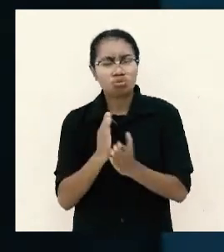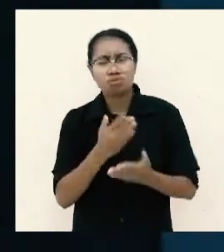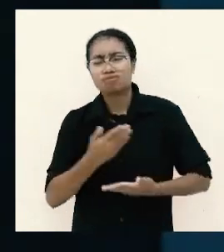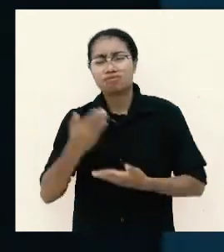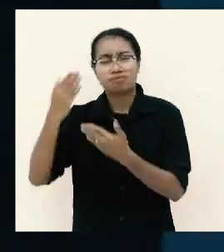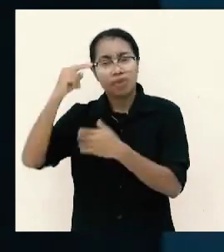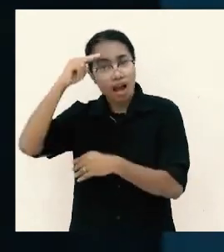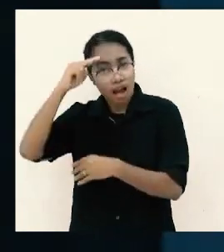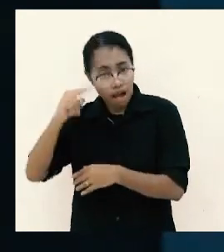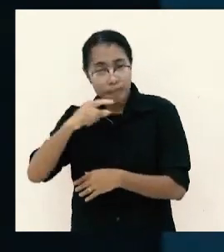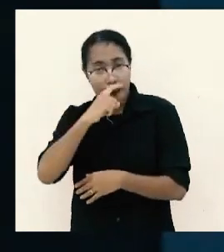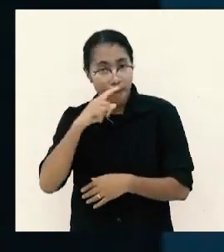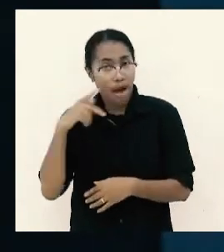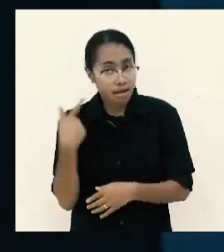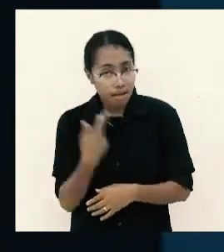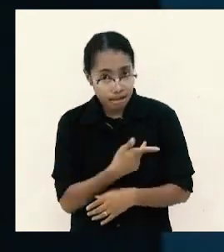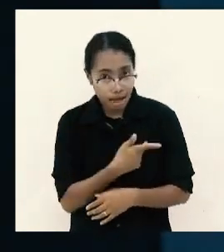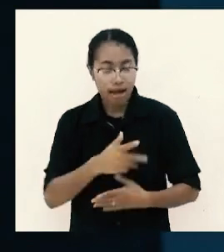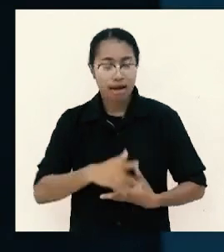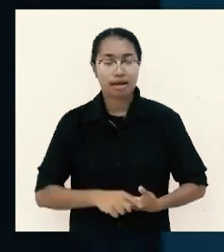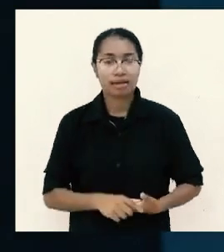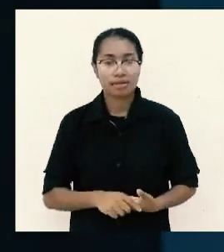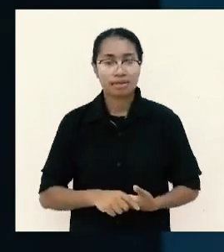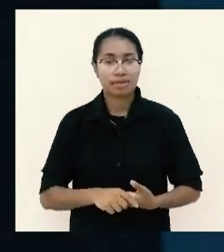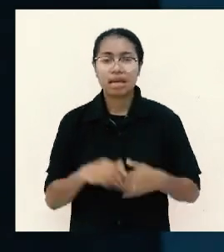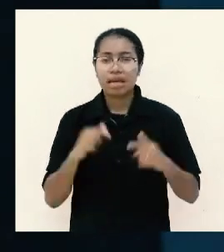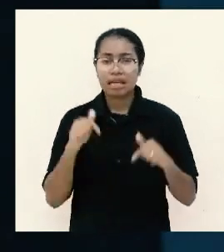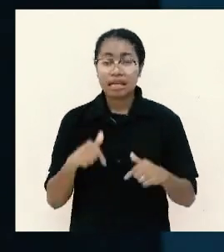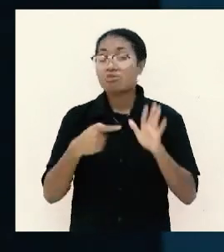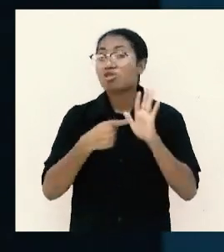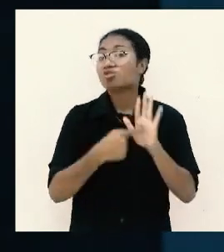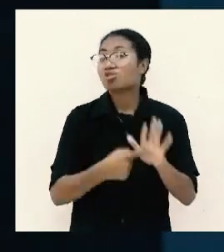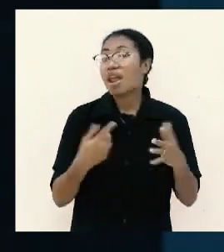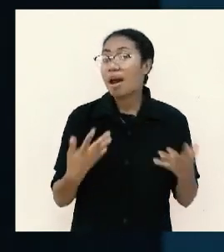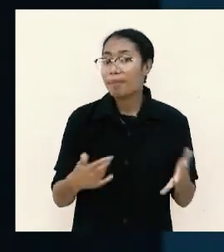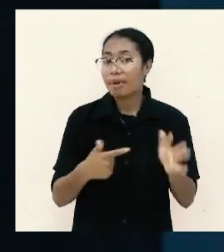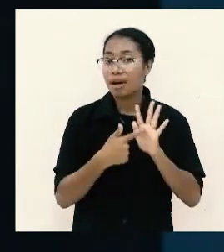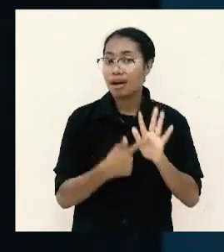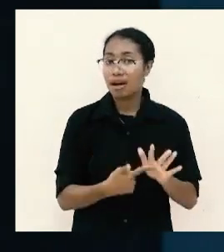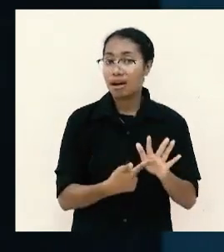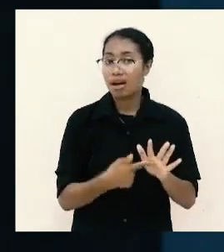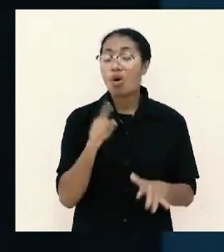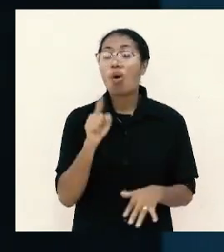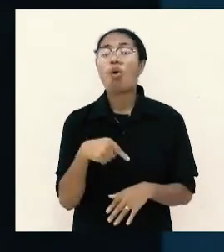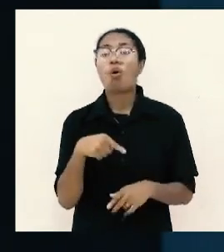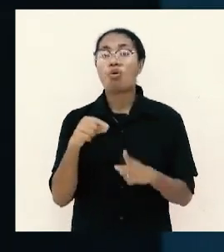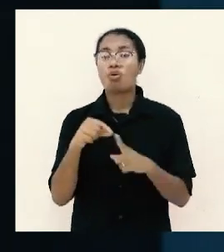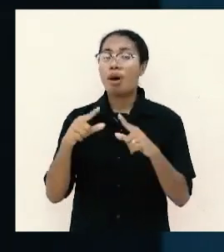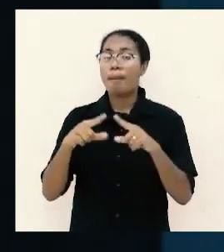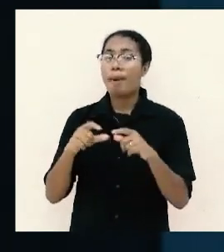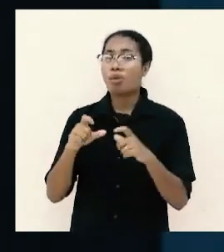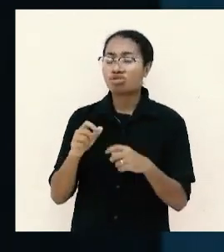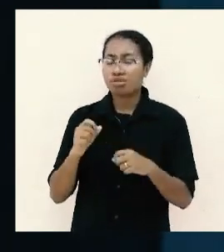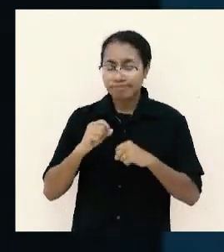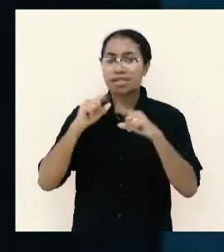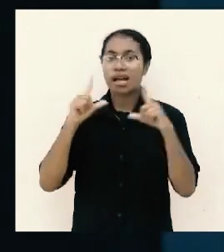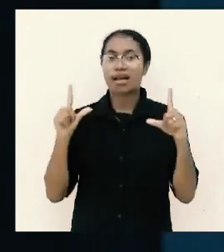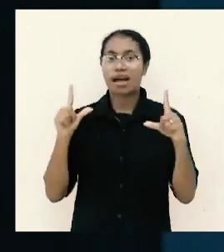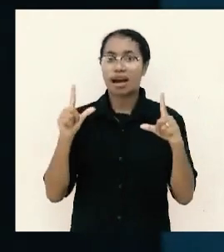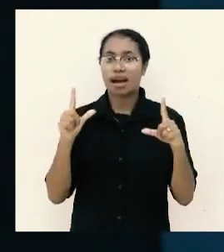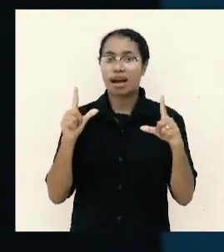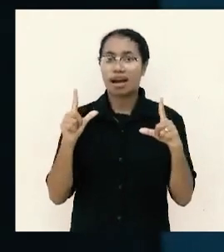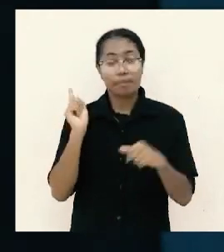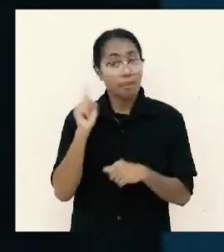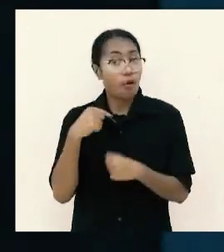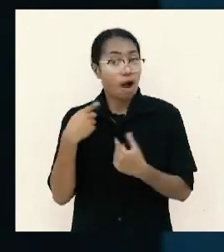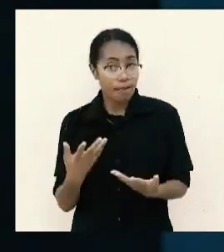kita ini menunjukkan bahwa Paulus adalah orang yang sangat sadar bahwa